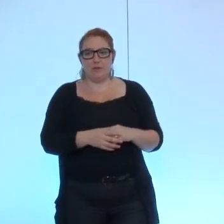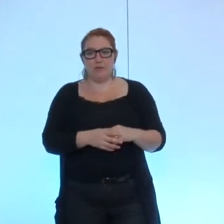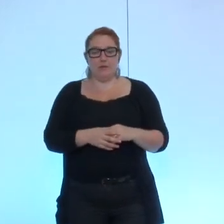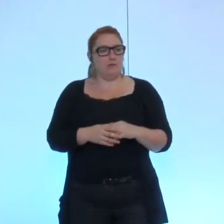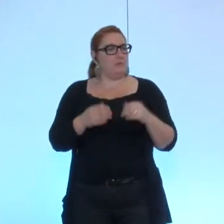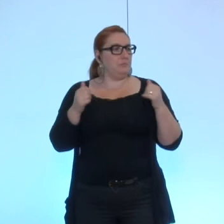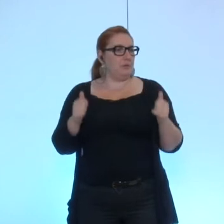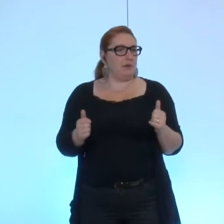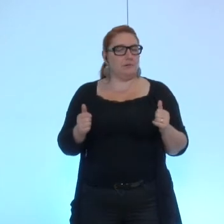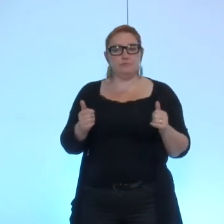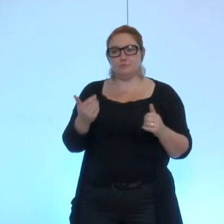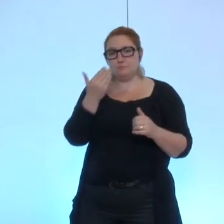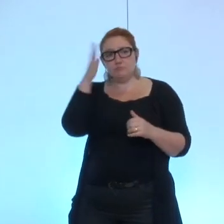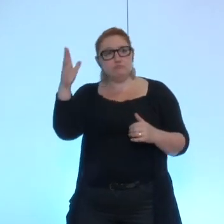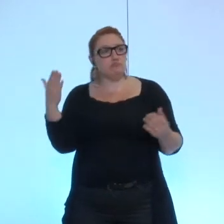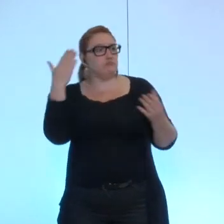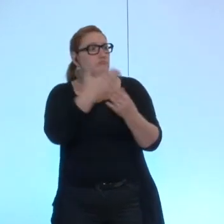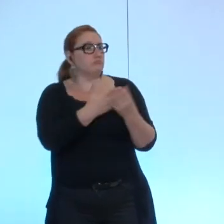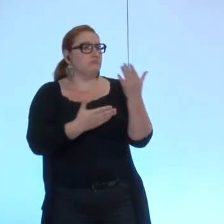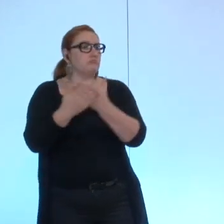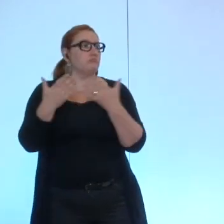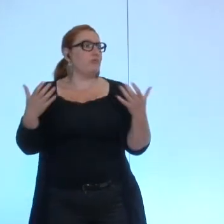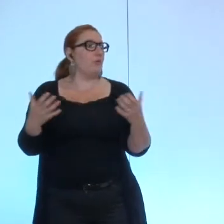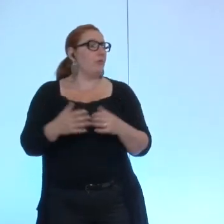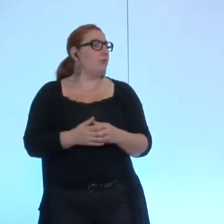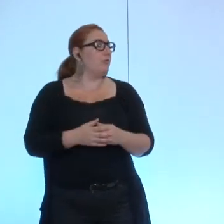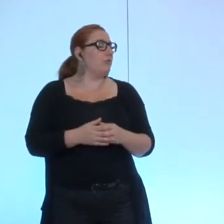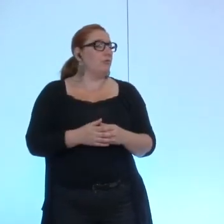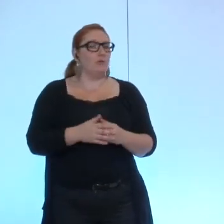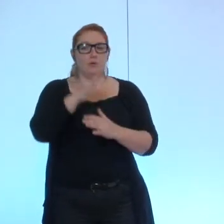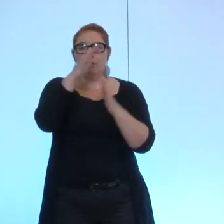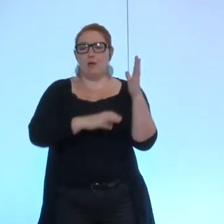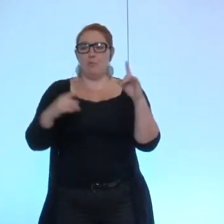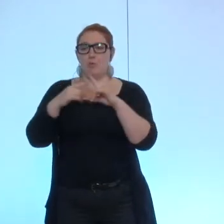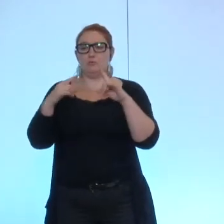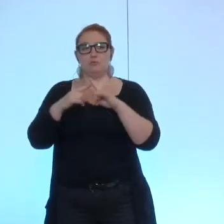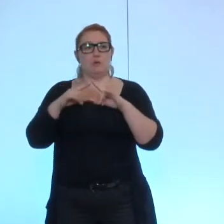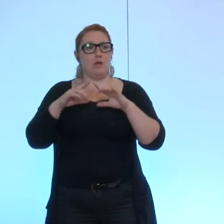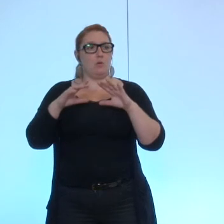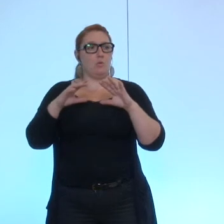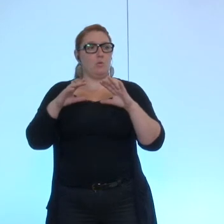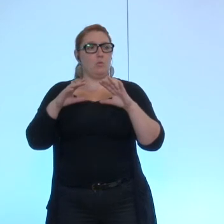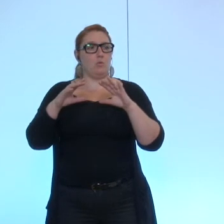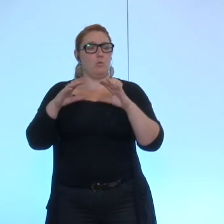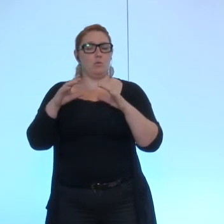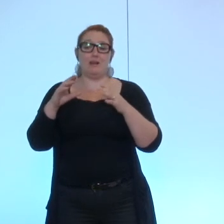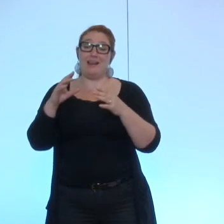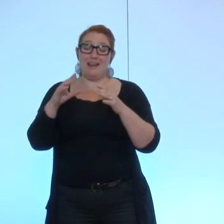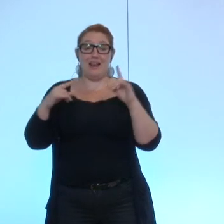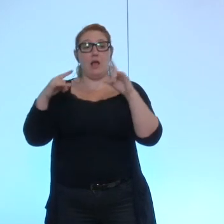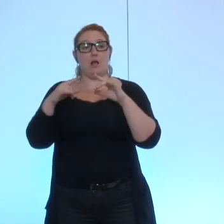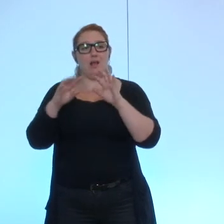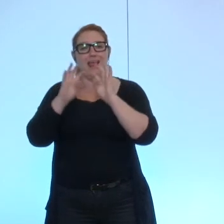très bien y a-t-il d'autres prises de parole ce rapport de la Cour des Comptes la Cour régionale des Comptes